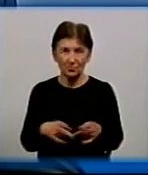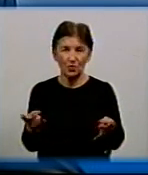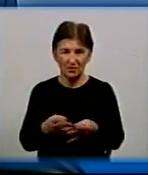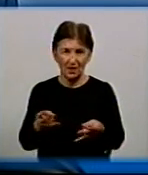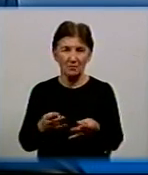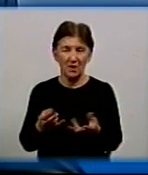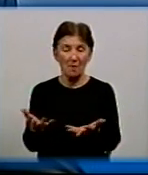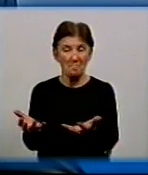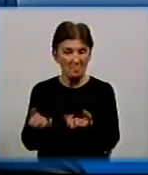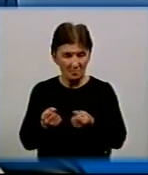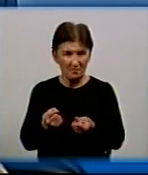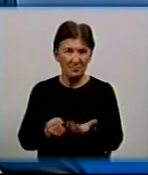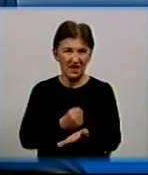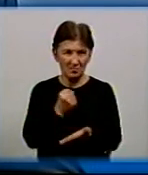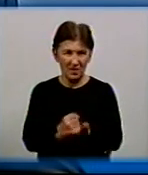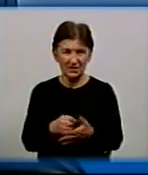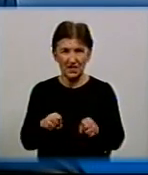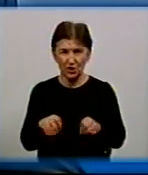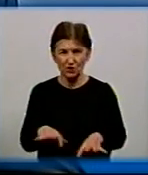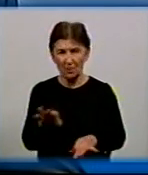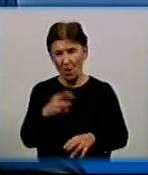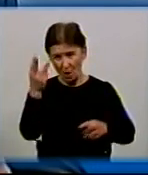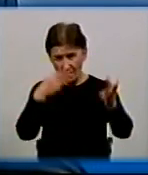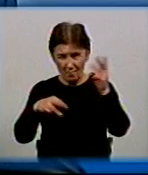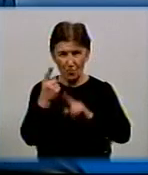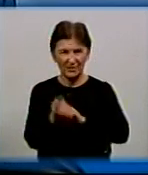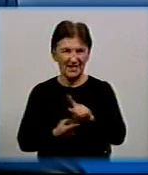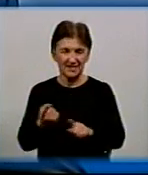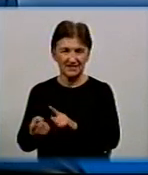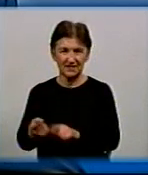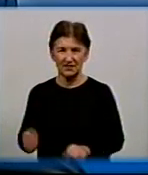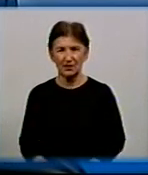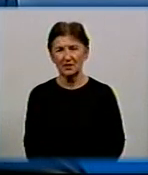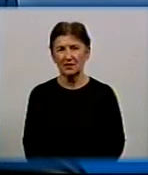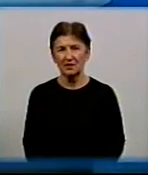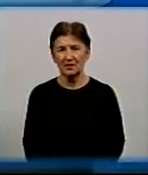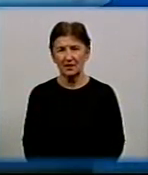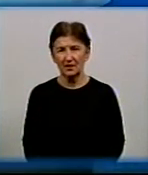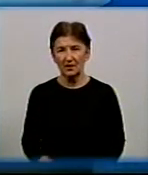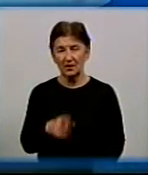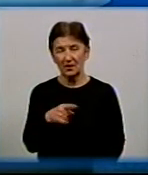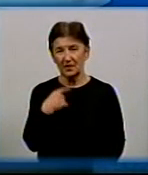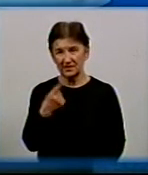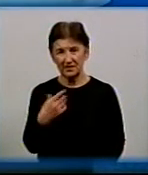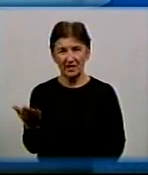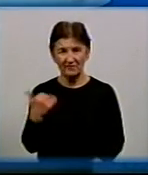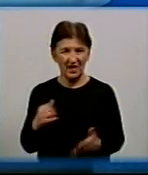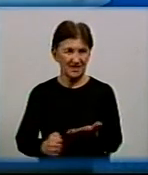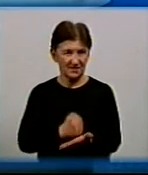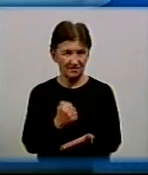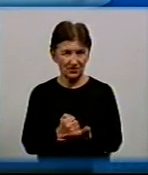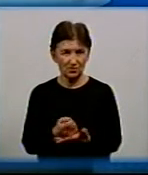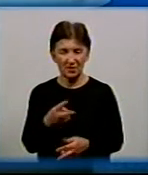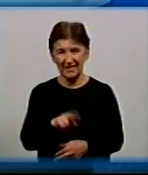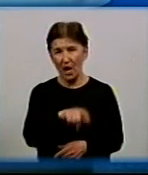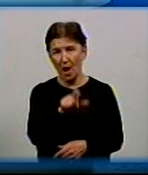приймати відповідальні рішення по модернізації і відповідній стратегії. Давайте стверджувати вже однозначно, що для мешканців, для